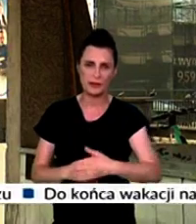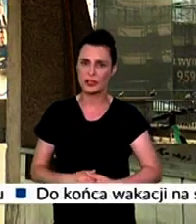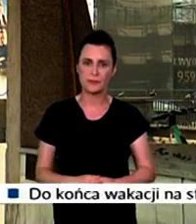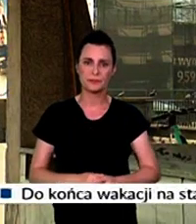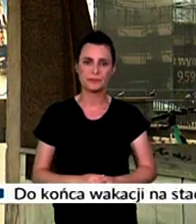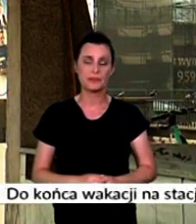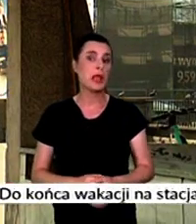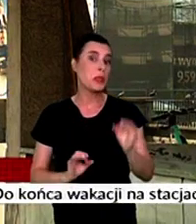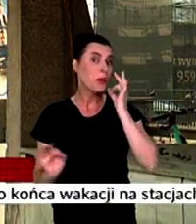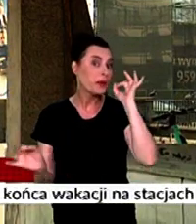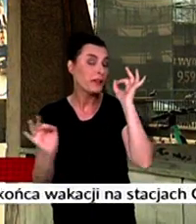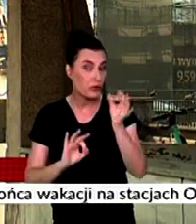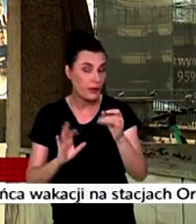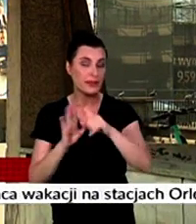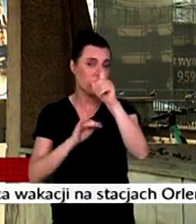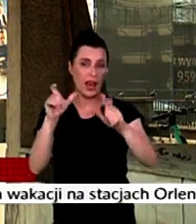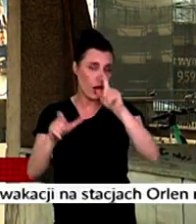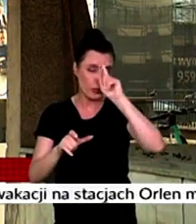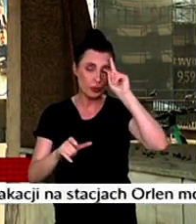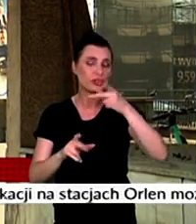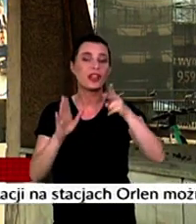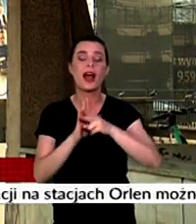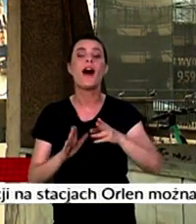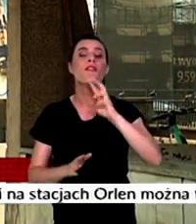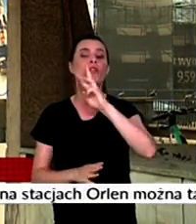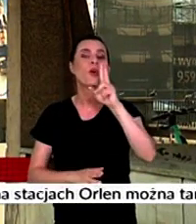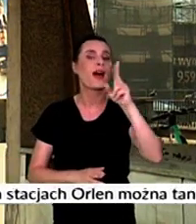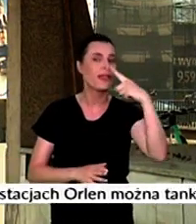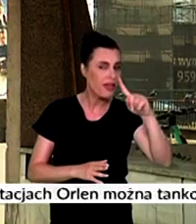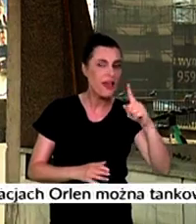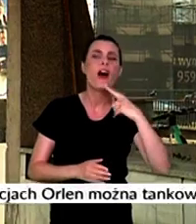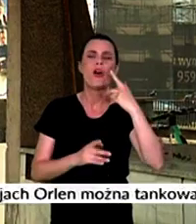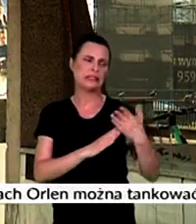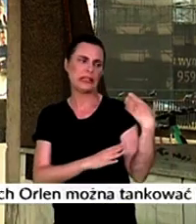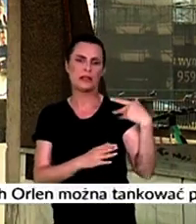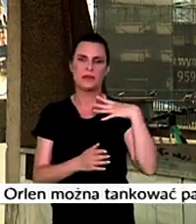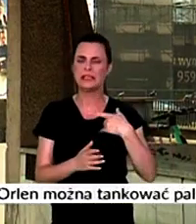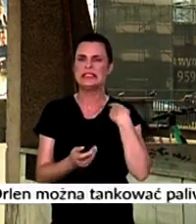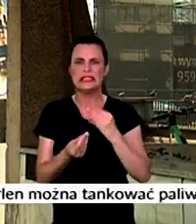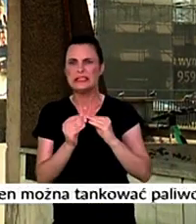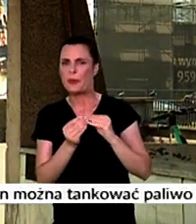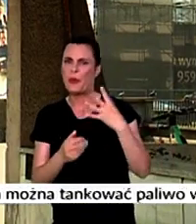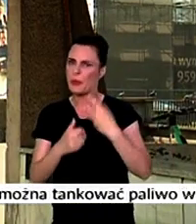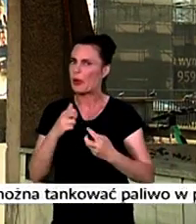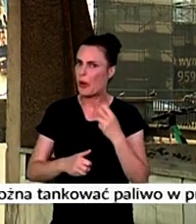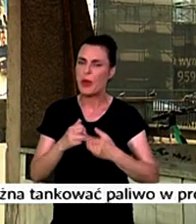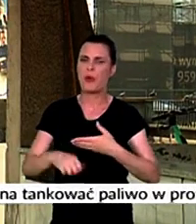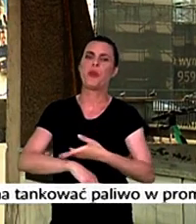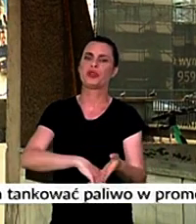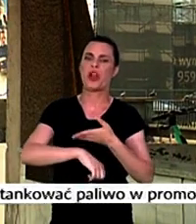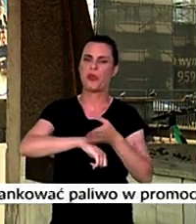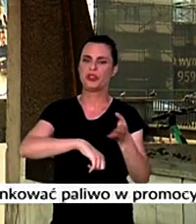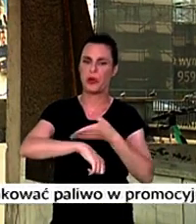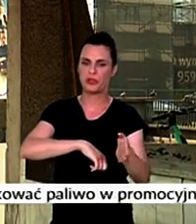Dobra wiadomość dla pasażerów warszawskiej kolei dojazdowej, którzy w ostatnim czasie musieli mierzyć się z opóźnieniami.